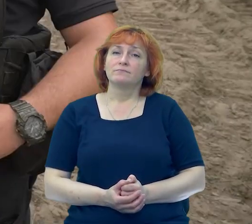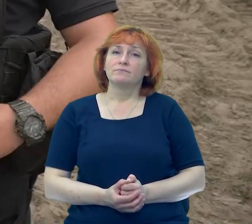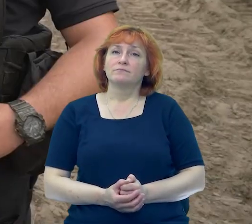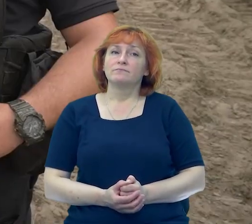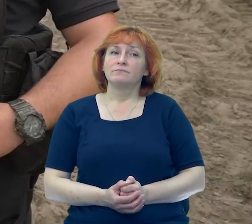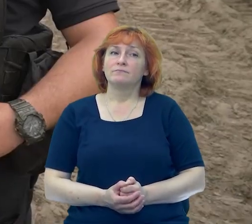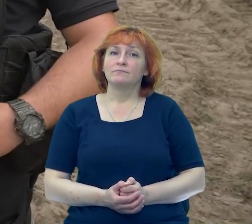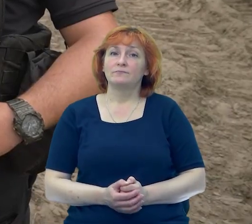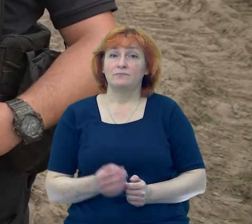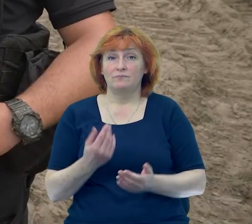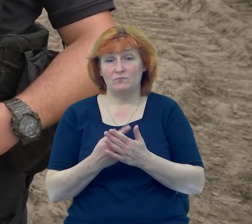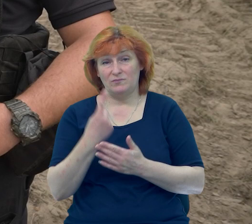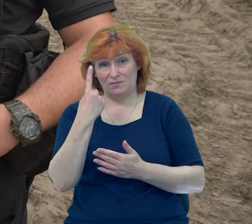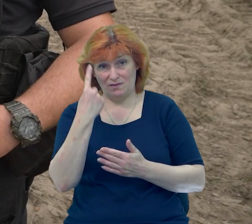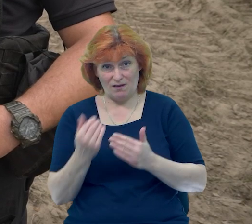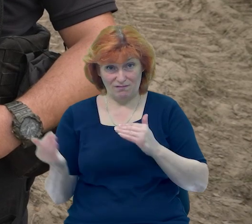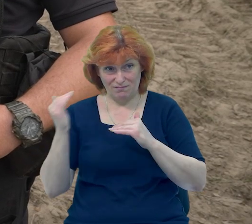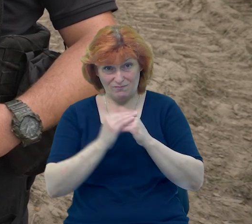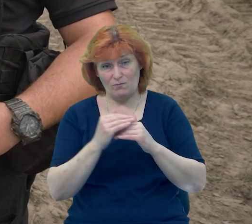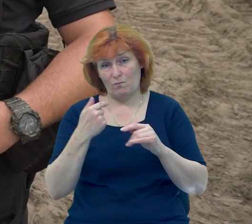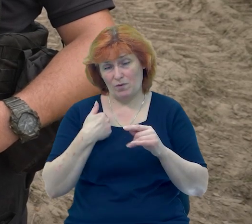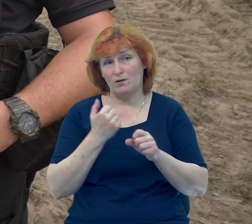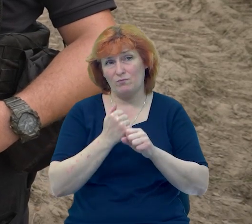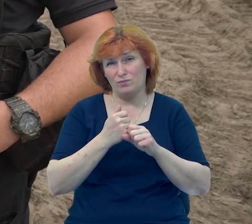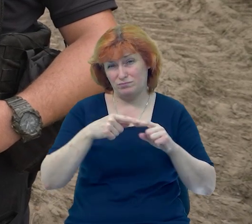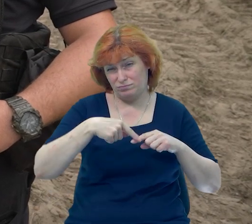За день ми в середньому робимо 20 соток,